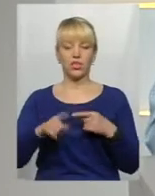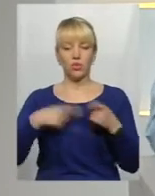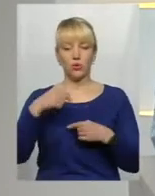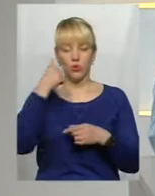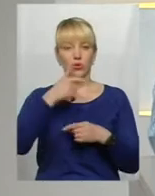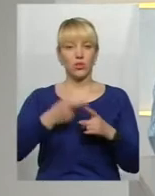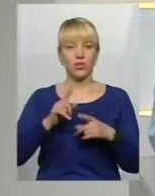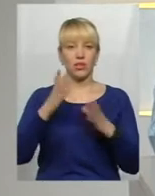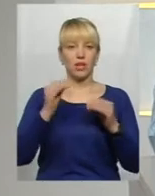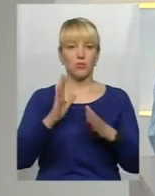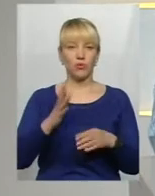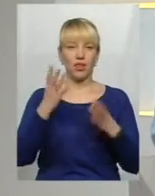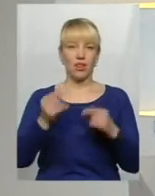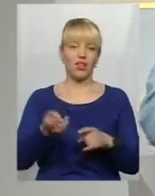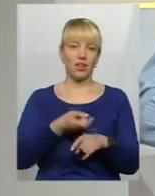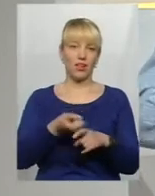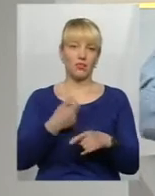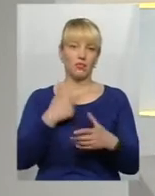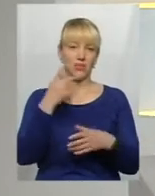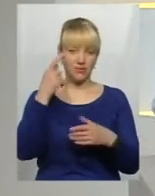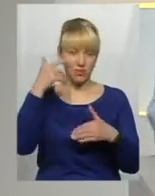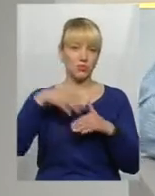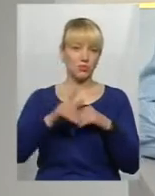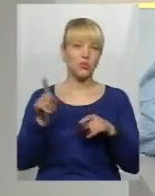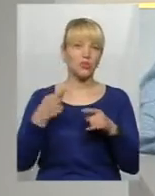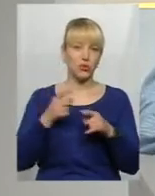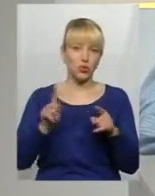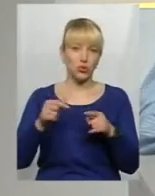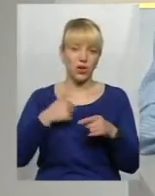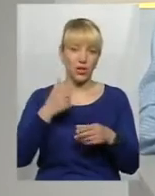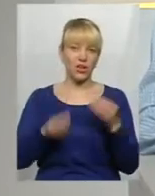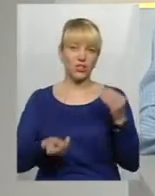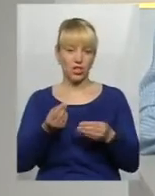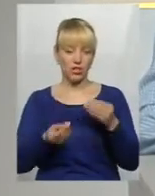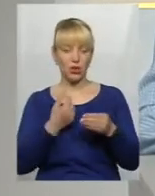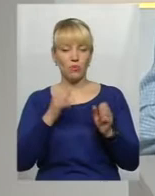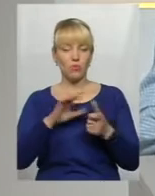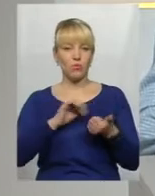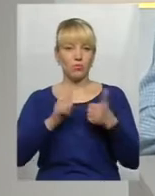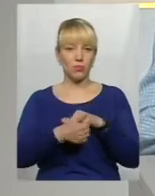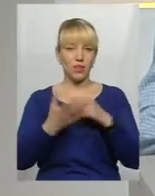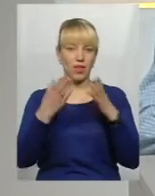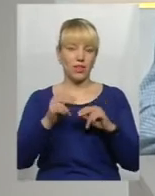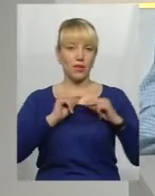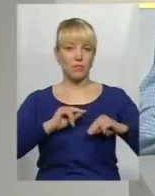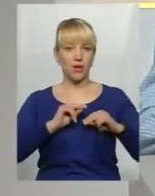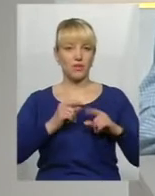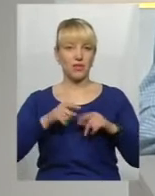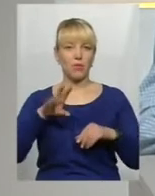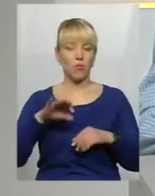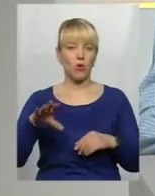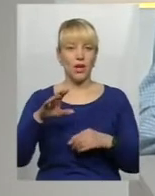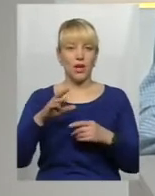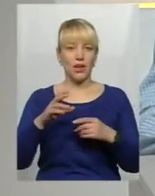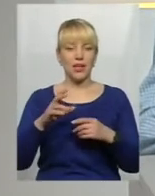Він буде називатися День картоплі. Ну, звичайно, я жартую, не буде такої назви. Його можуть переименувати на День праці. Адже Український інститут національної